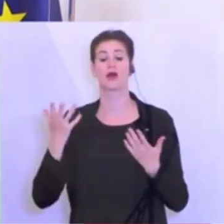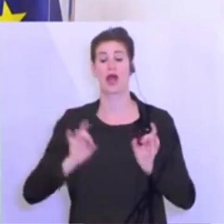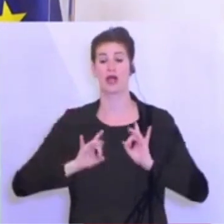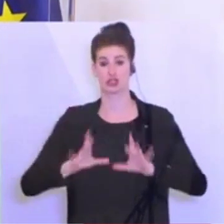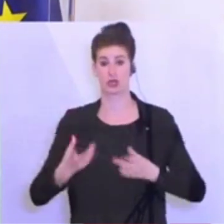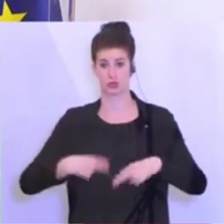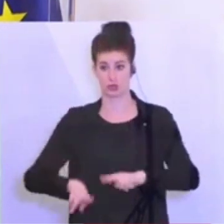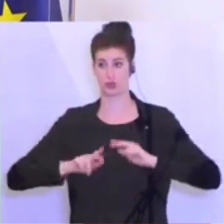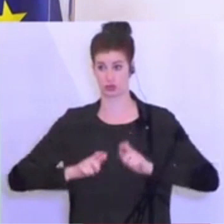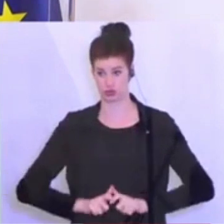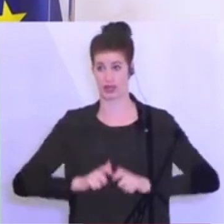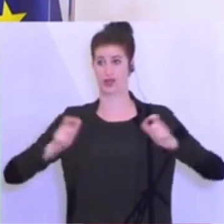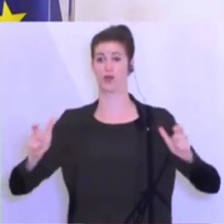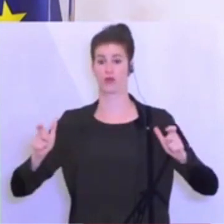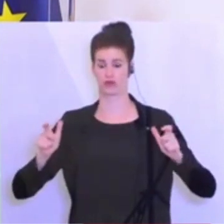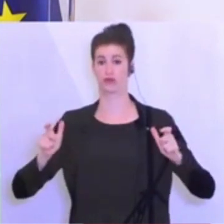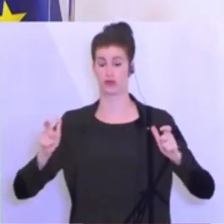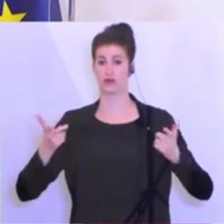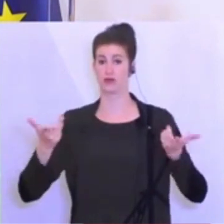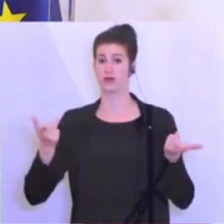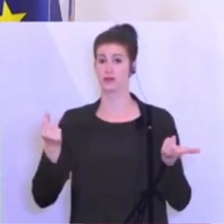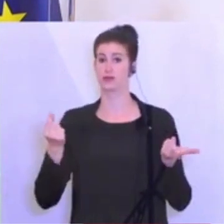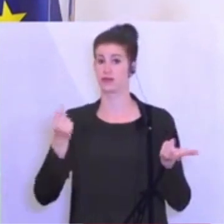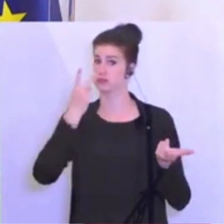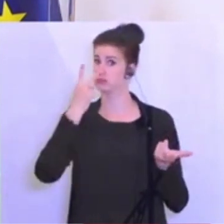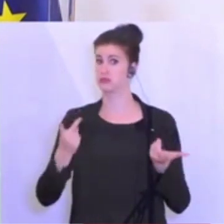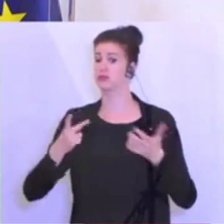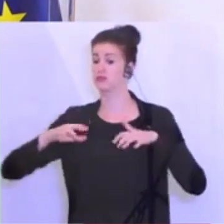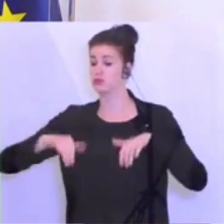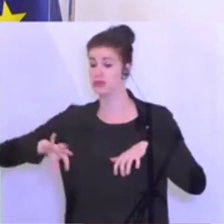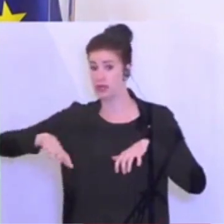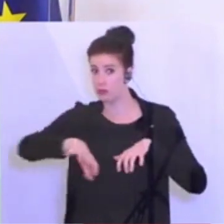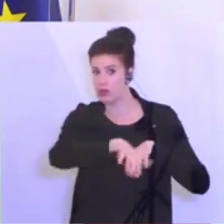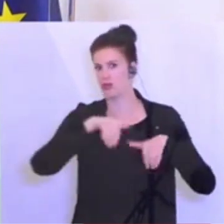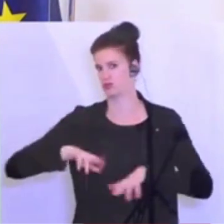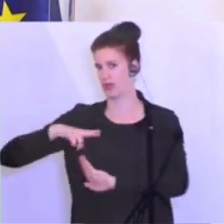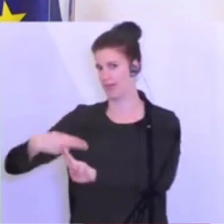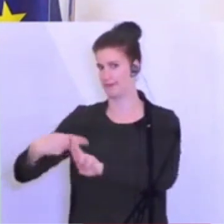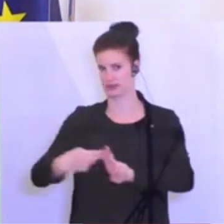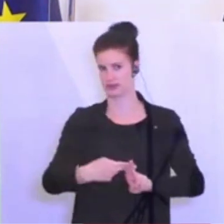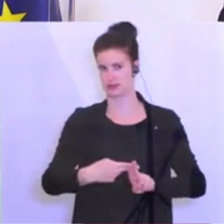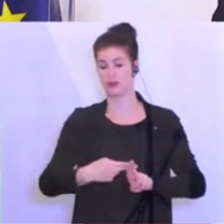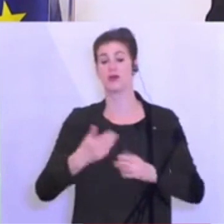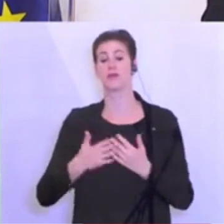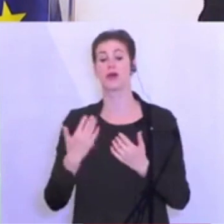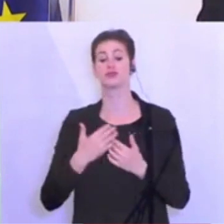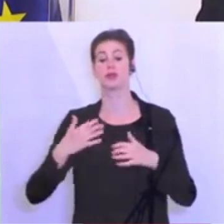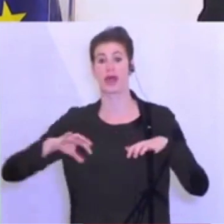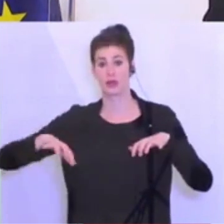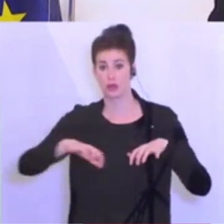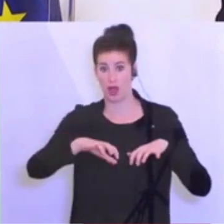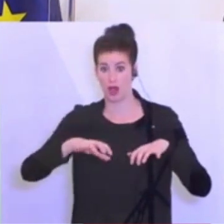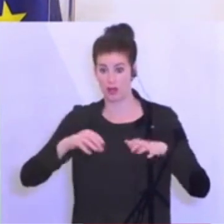Ansteigerungszahlen in gewissen Regionen natürlich regional darauf reagieren müssen. Wenn es über Regionen hinausgeht,